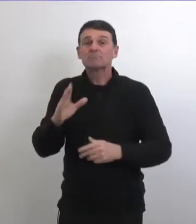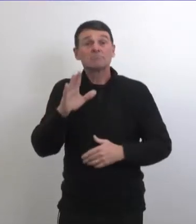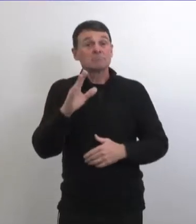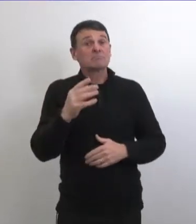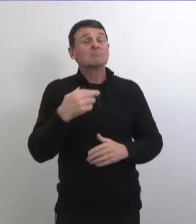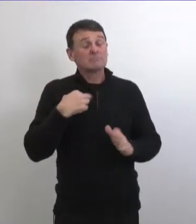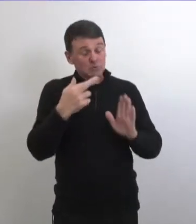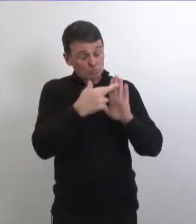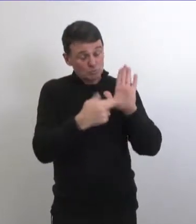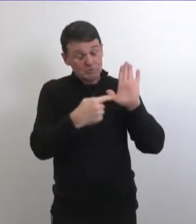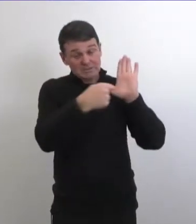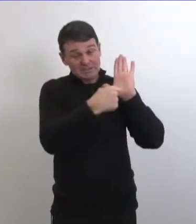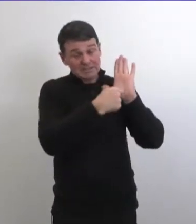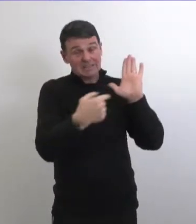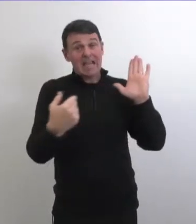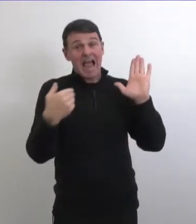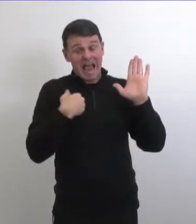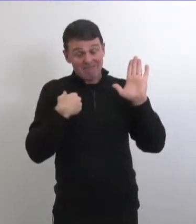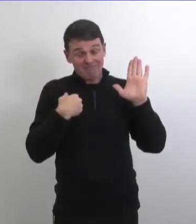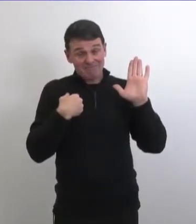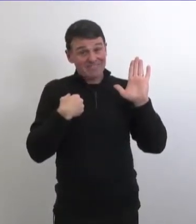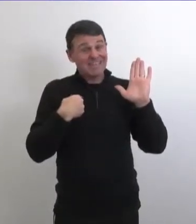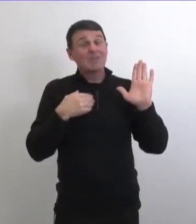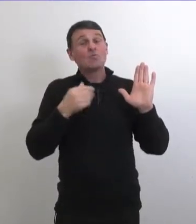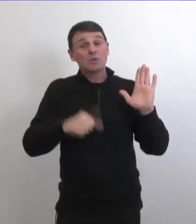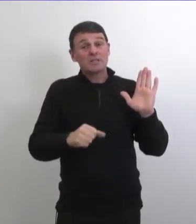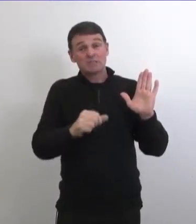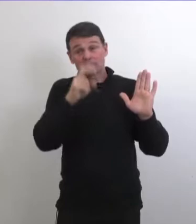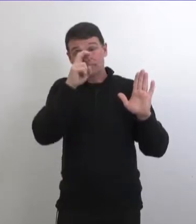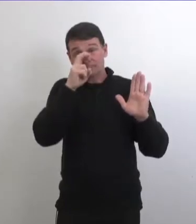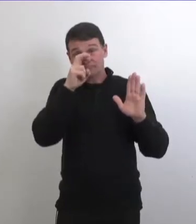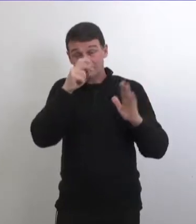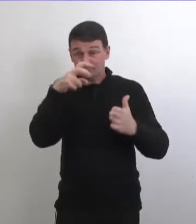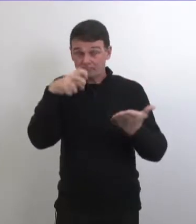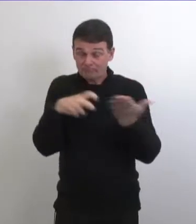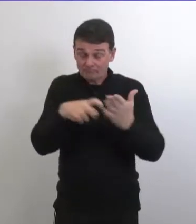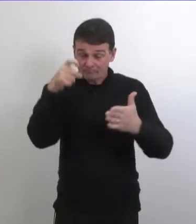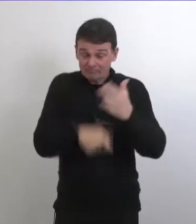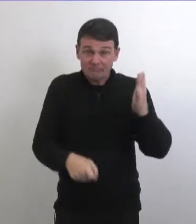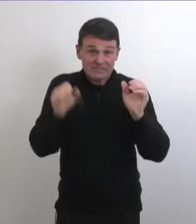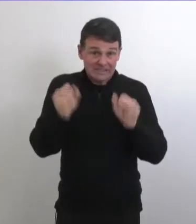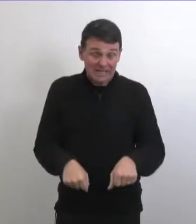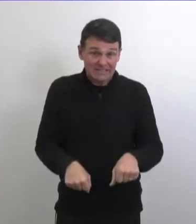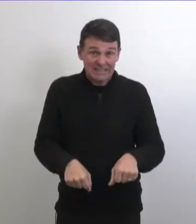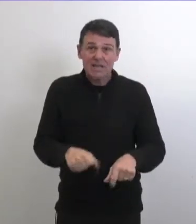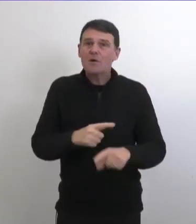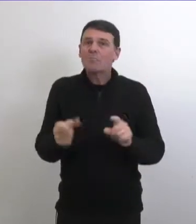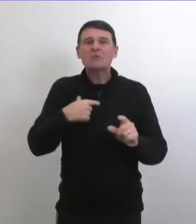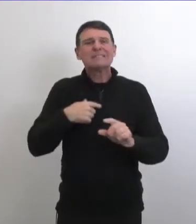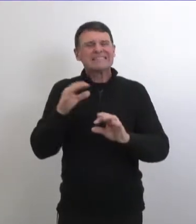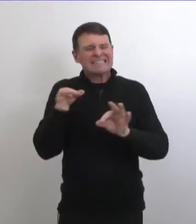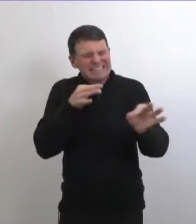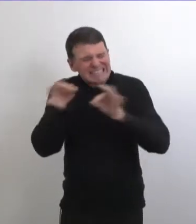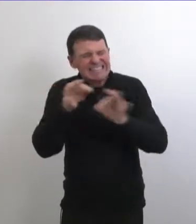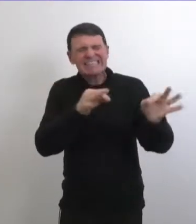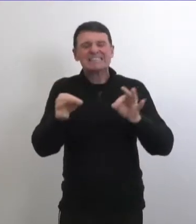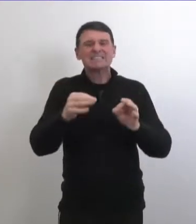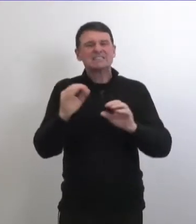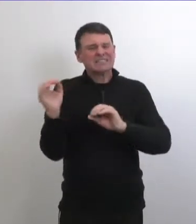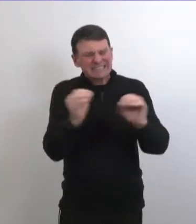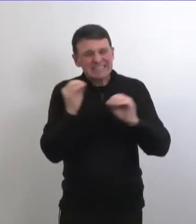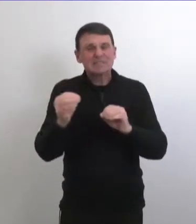veulent avoir des fêtes à la maison bon les ordres de santé publique sont en place ils sont exécutoires on continue à faire passer le message